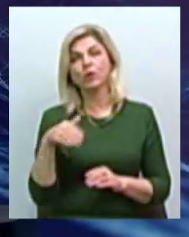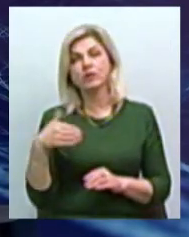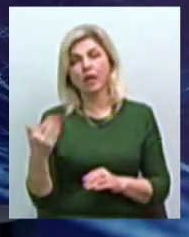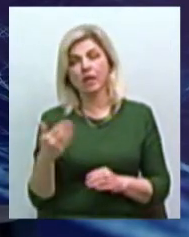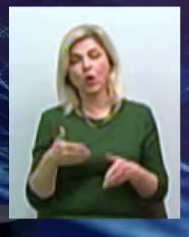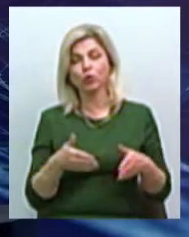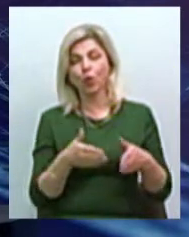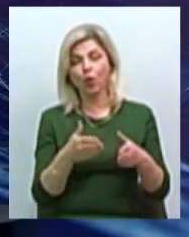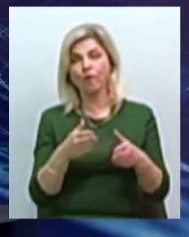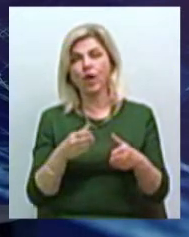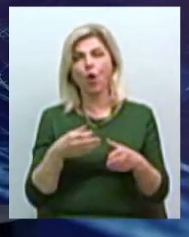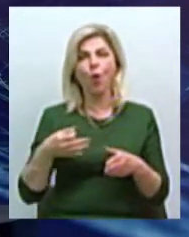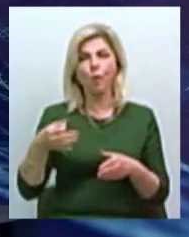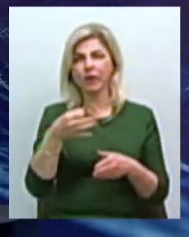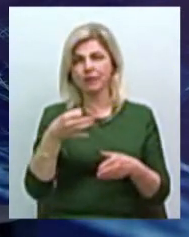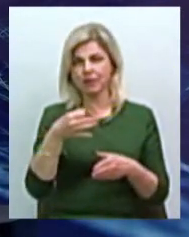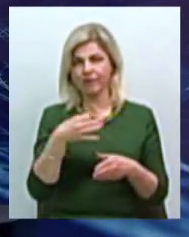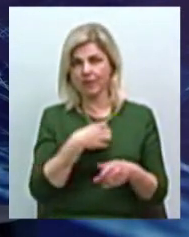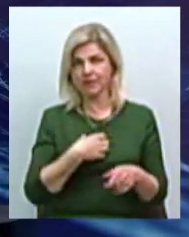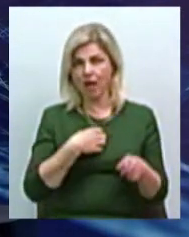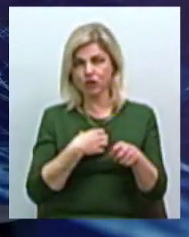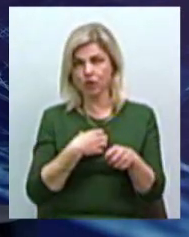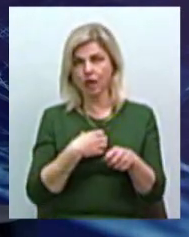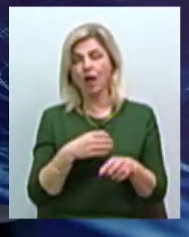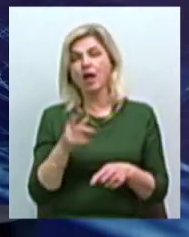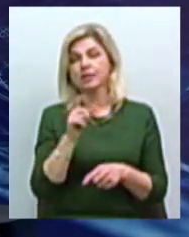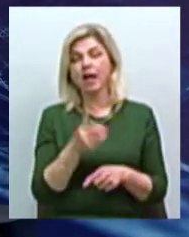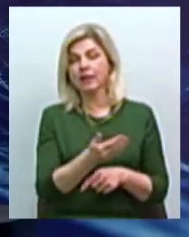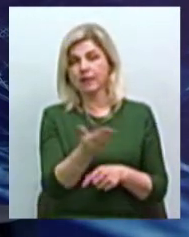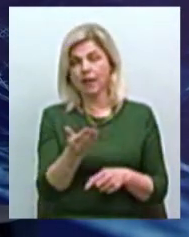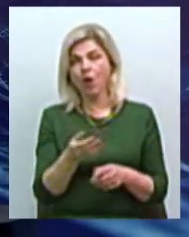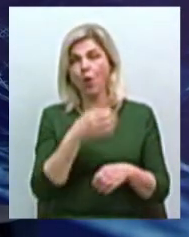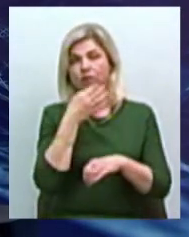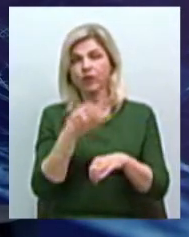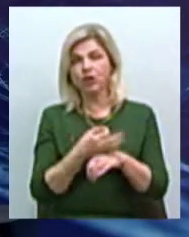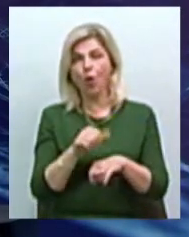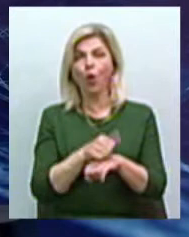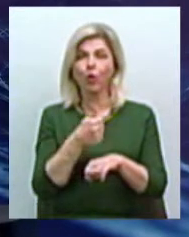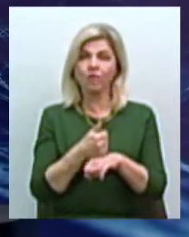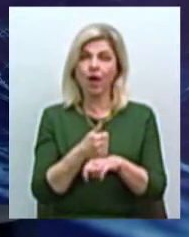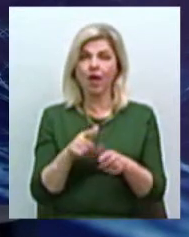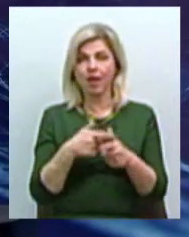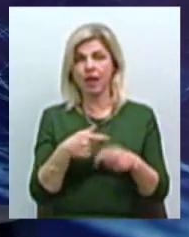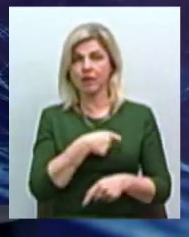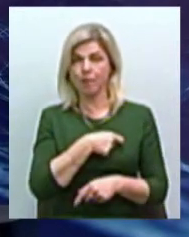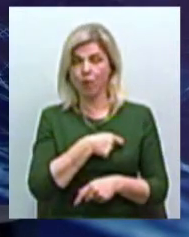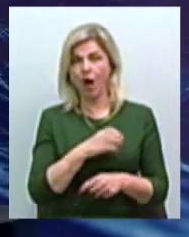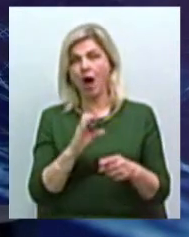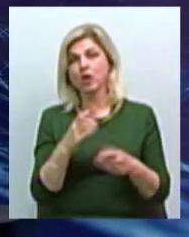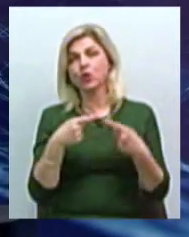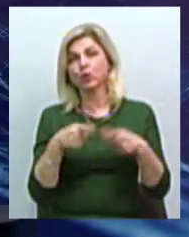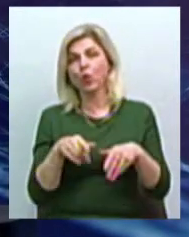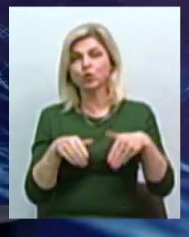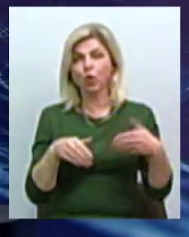користування обласного значення, на них, за них, вроде б, отвечають голова і депутати, а з іншого боку, голова і